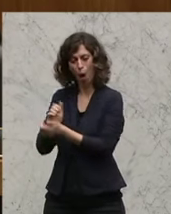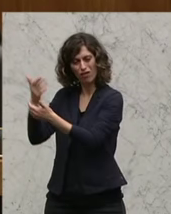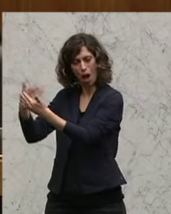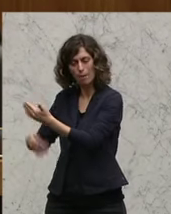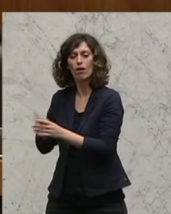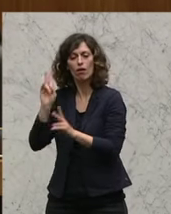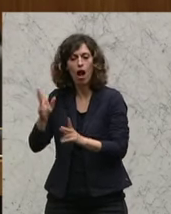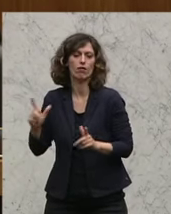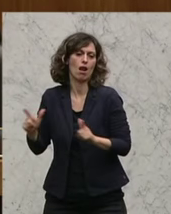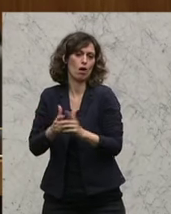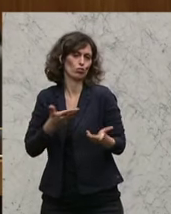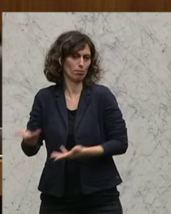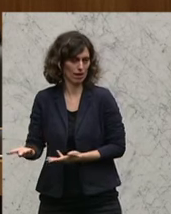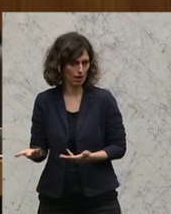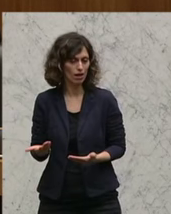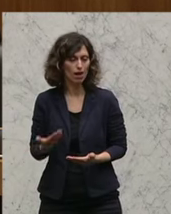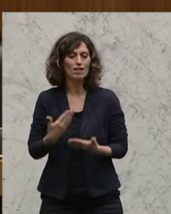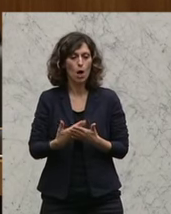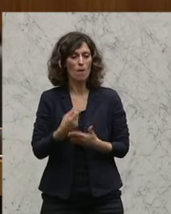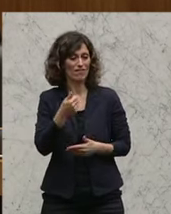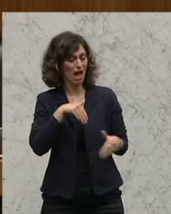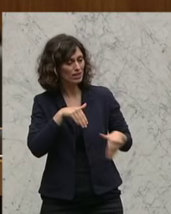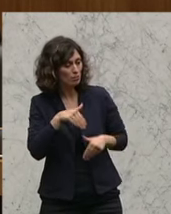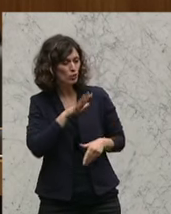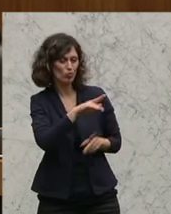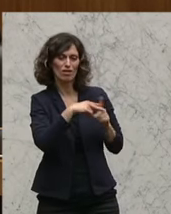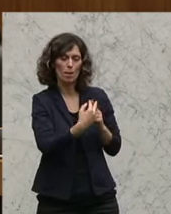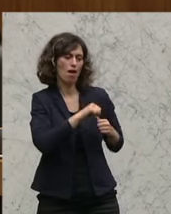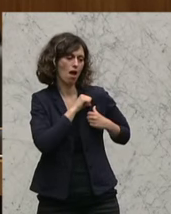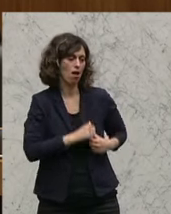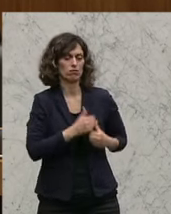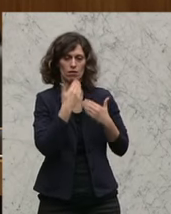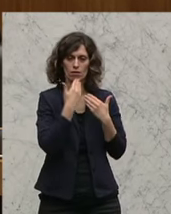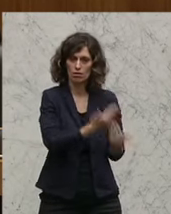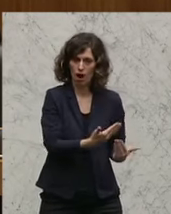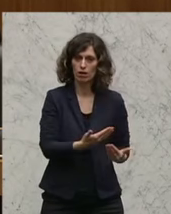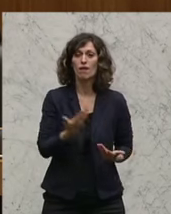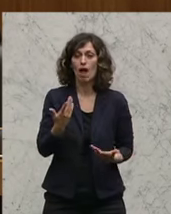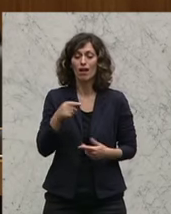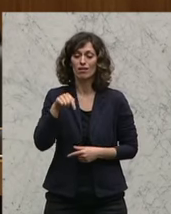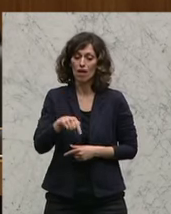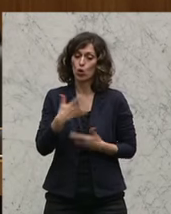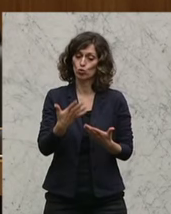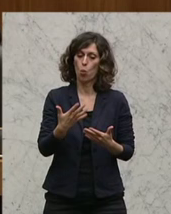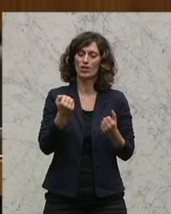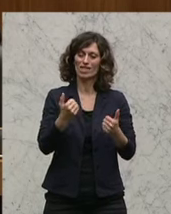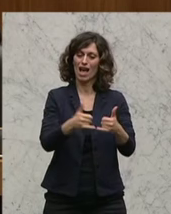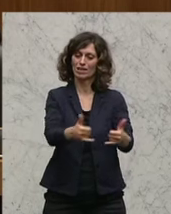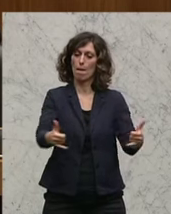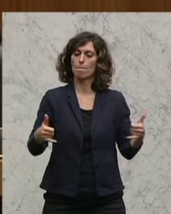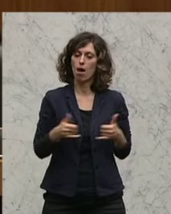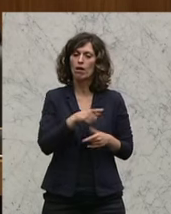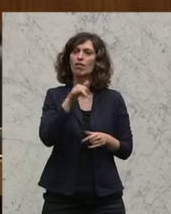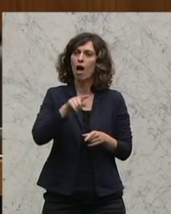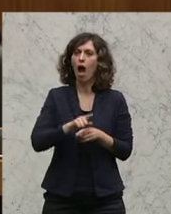können. Daher dem Finanzminister und seinem Team ein herzliches Dankeschön, dass das auch in dieser Form als Sicherheitspaket auch